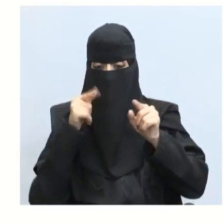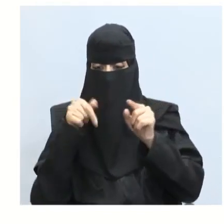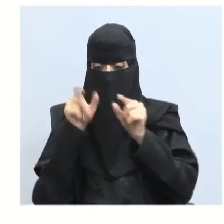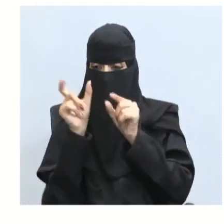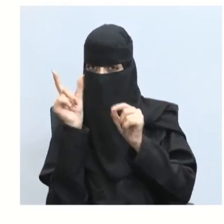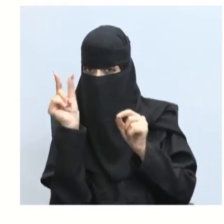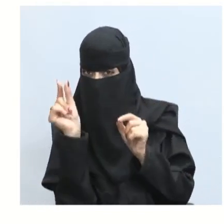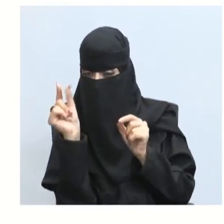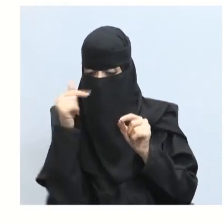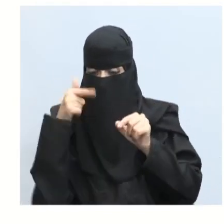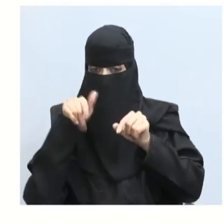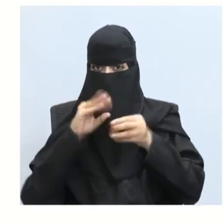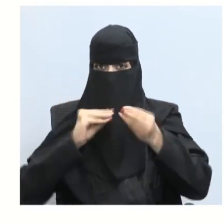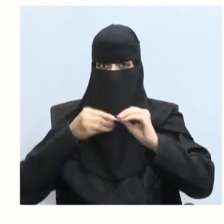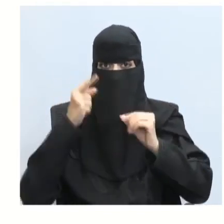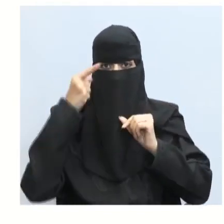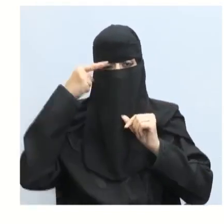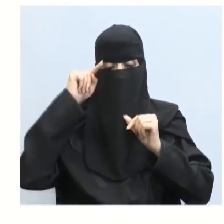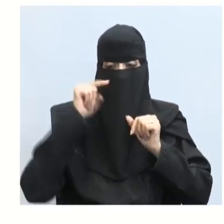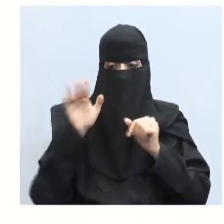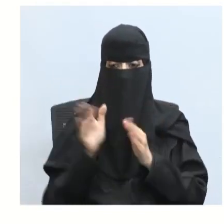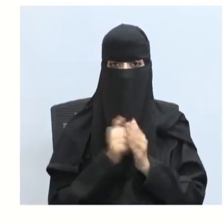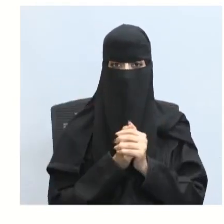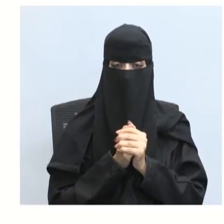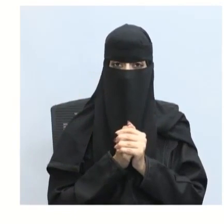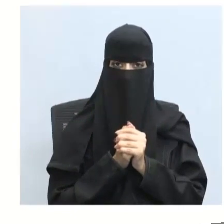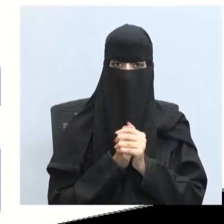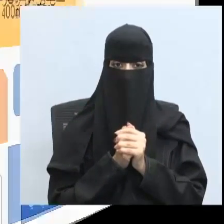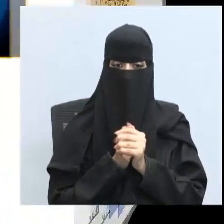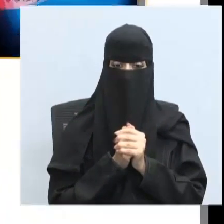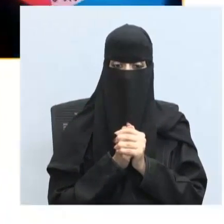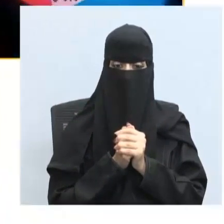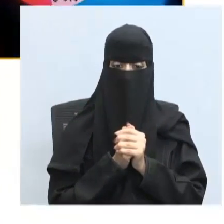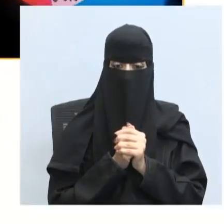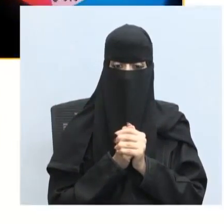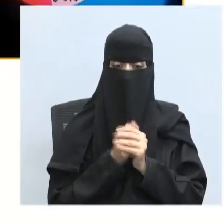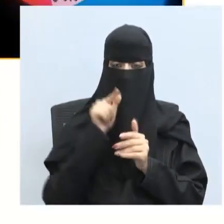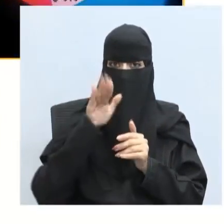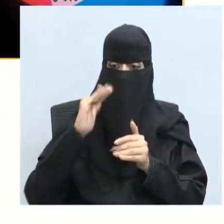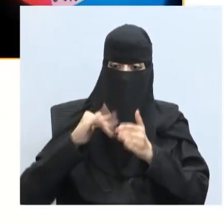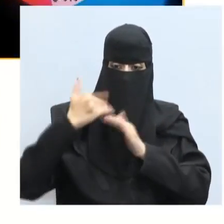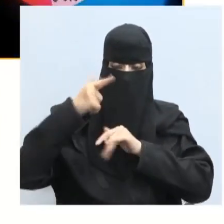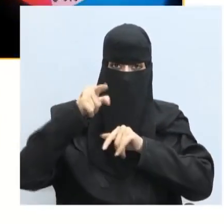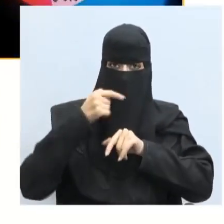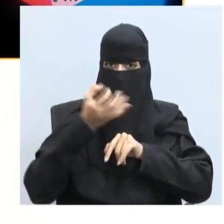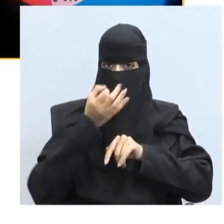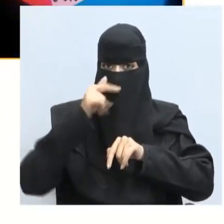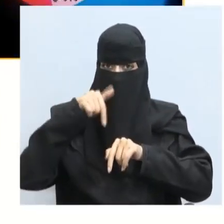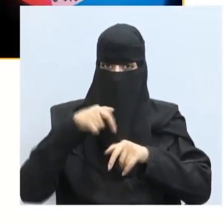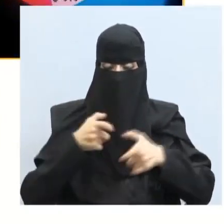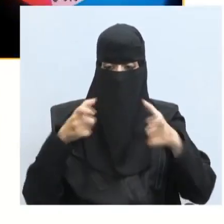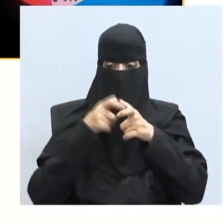موجي مرئي فهو عبارة عن الضوء البنفسجي بعد ذلك تناولنا